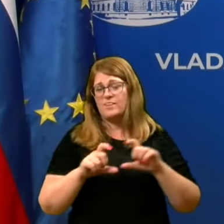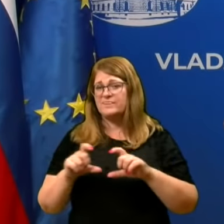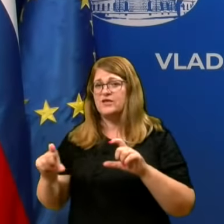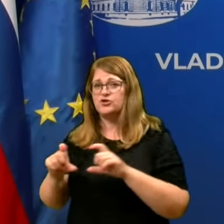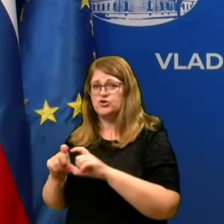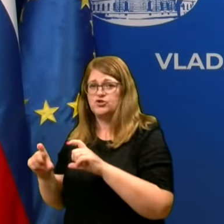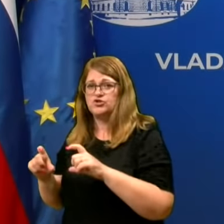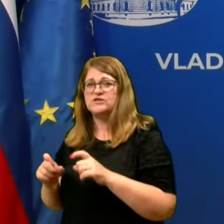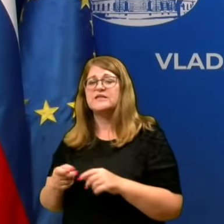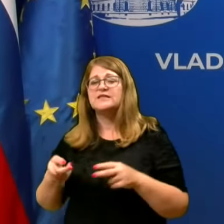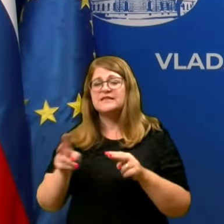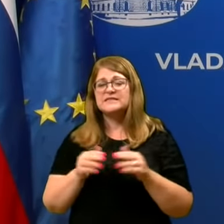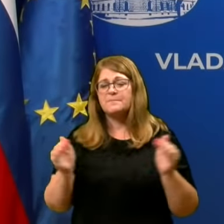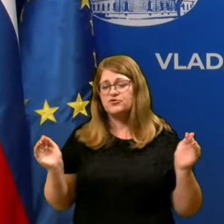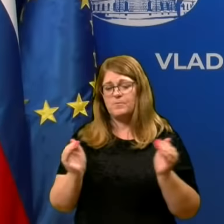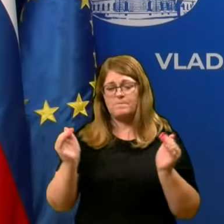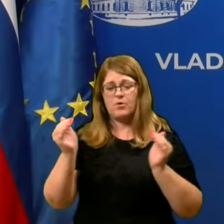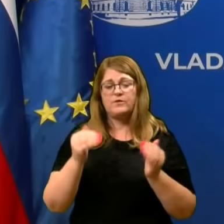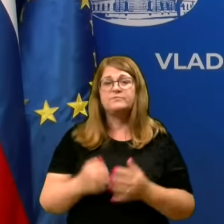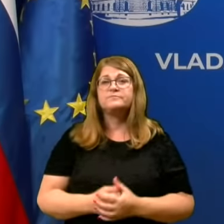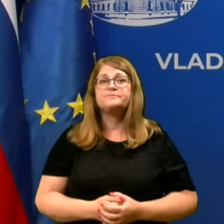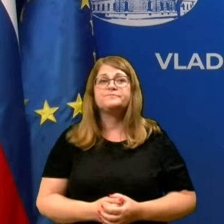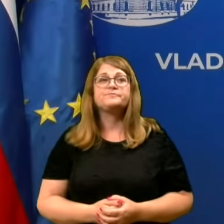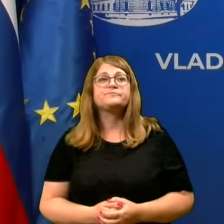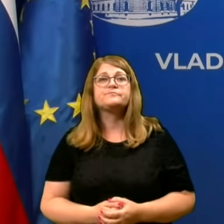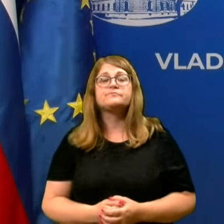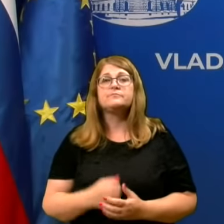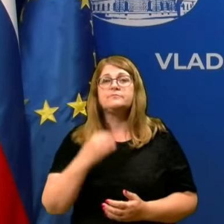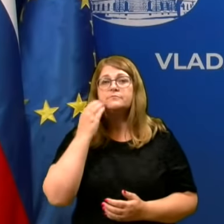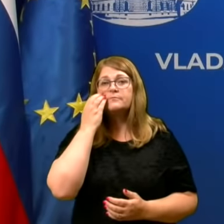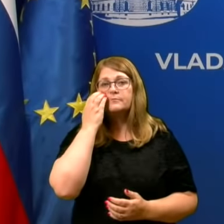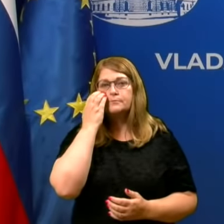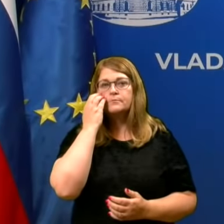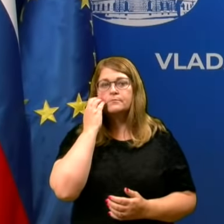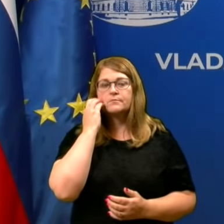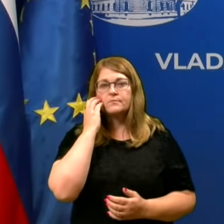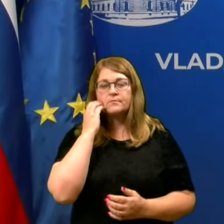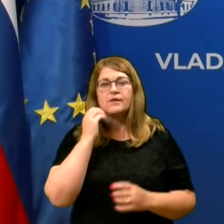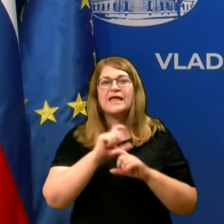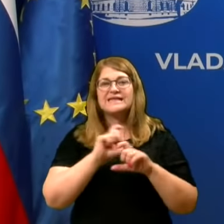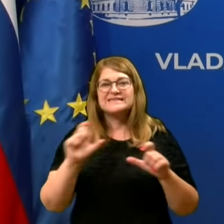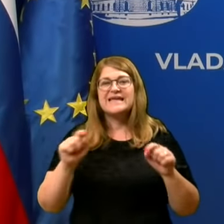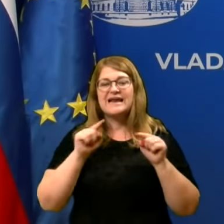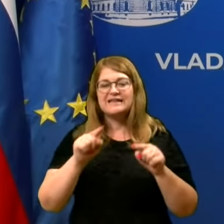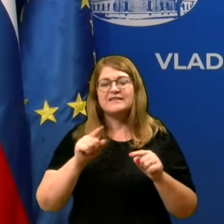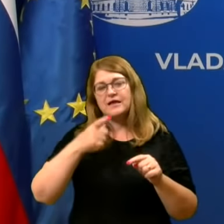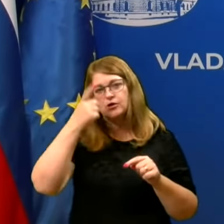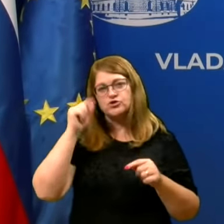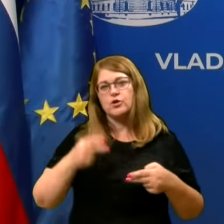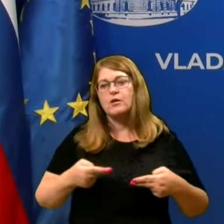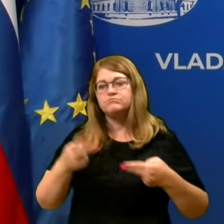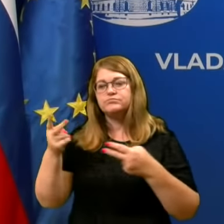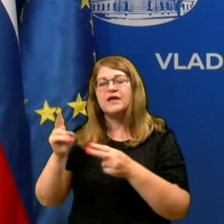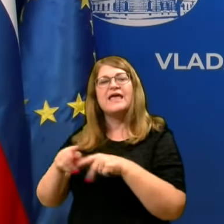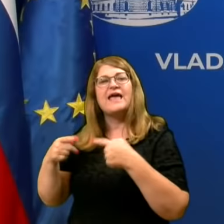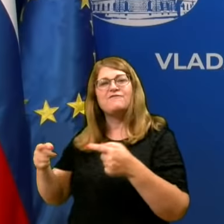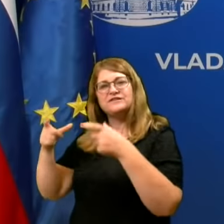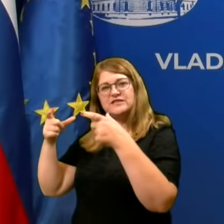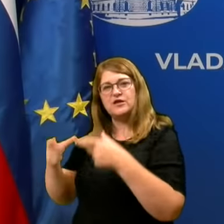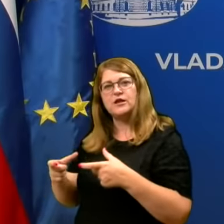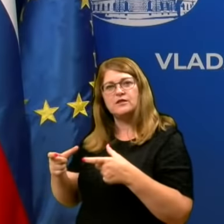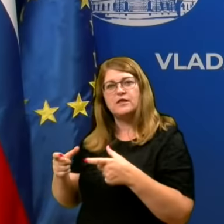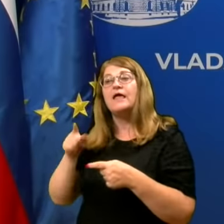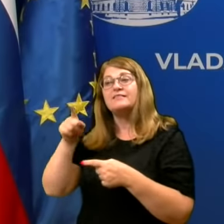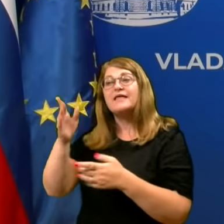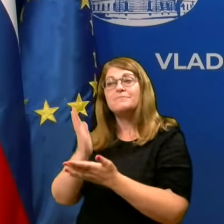razmere čim bo lokalno obladujejo. Prav zelo tega so se bolniki pošiljali na infekcijsko kliniko v Ljublani z vidika racionalnosti.